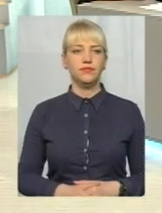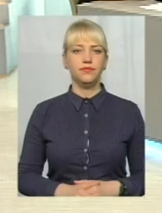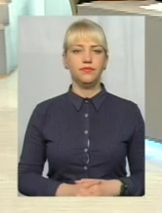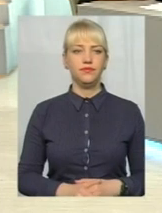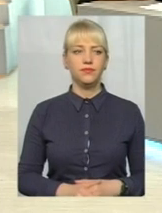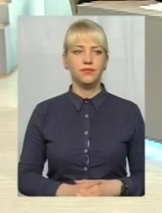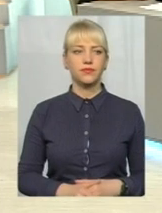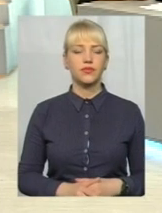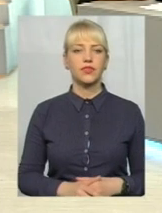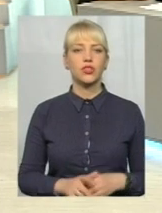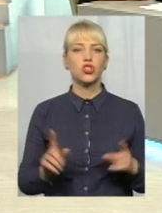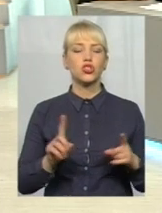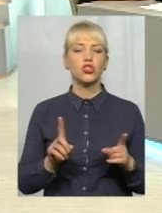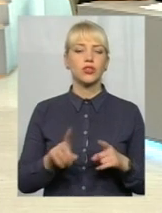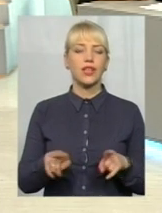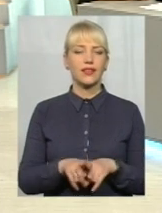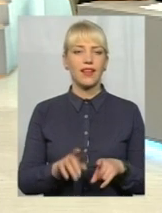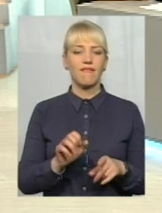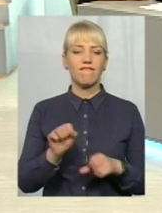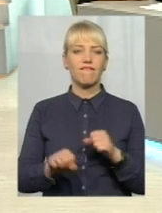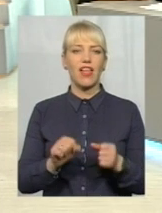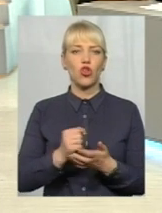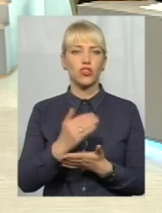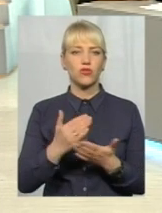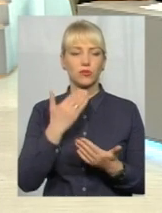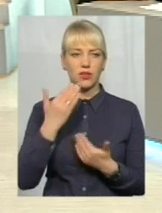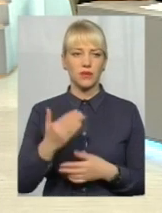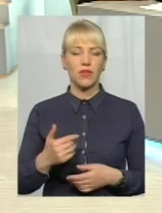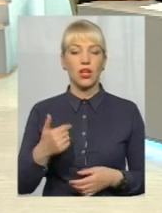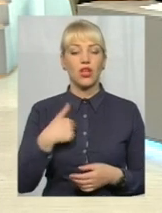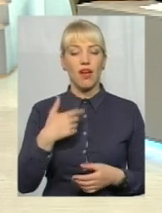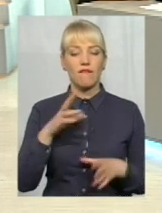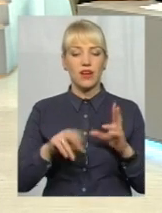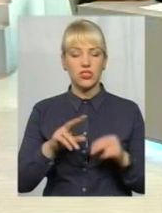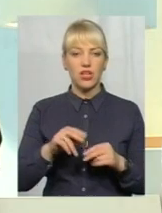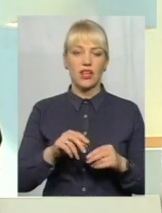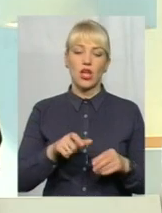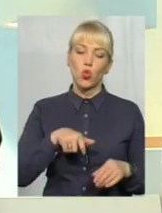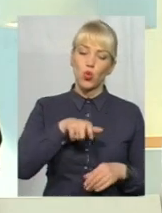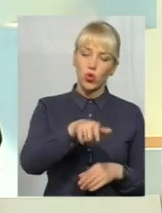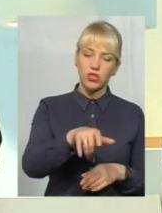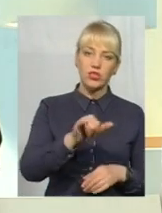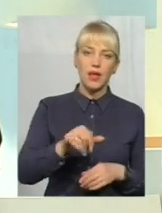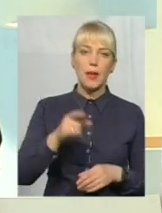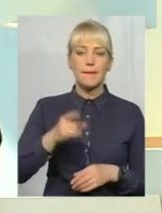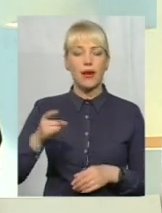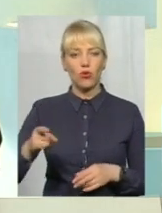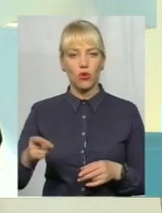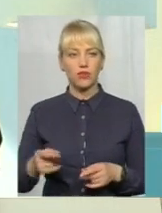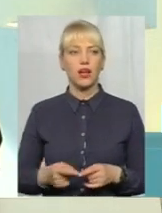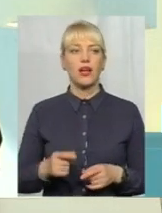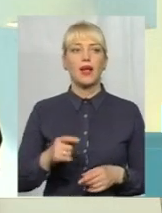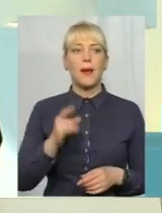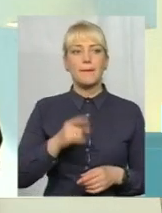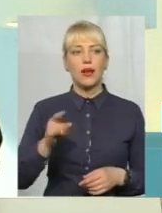Що таке велоінфраструктура? Тут я вважаю два чинника – велодоріжки і велопарковки. З велопарковками у нас